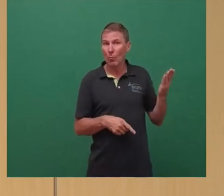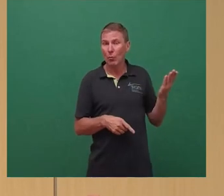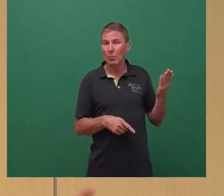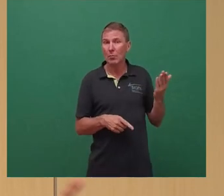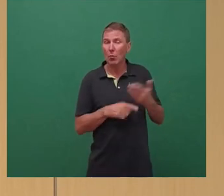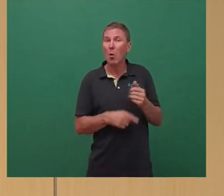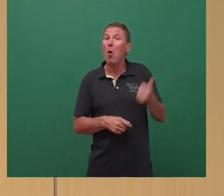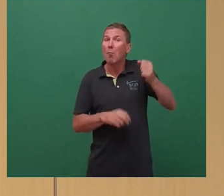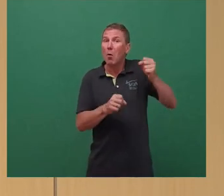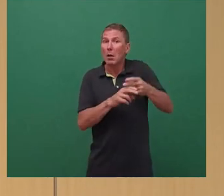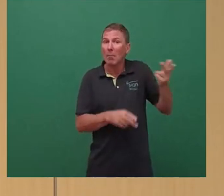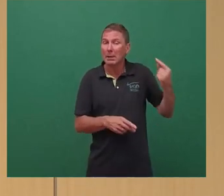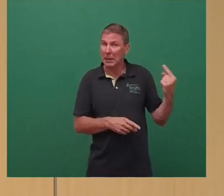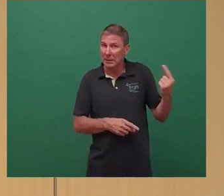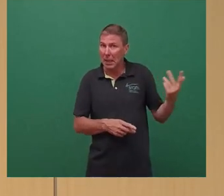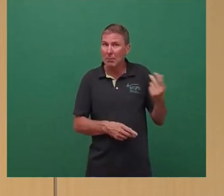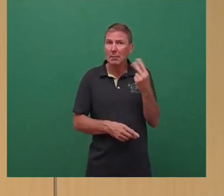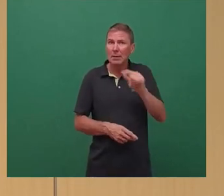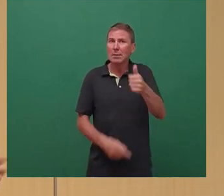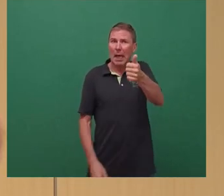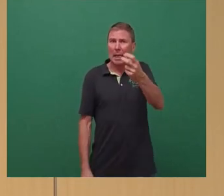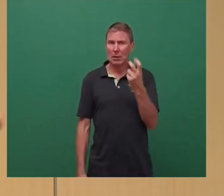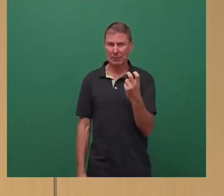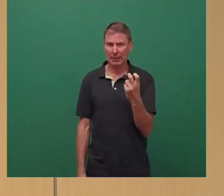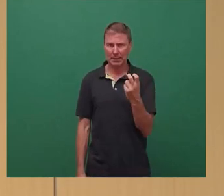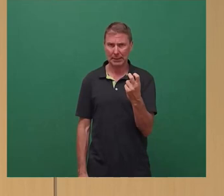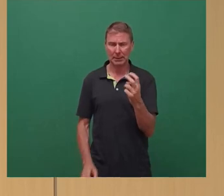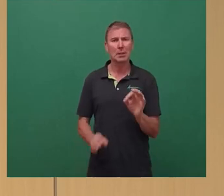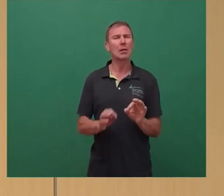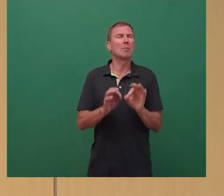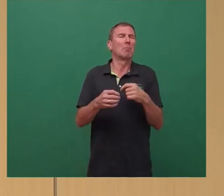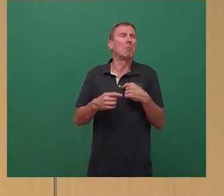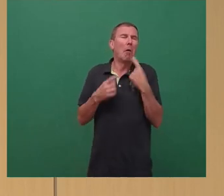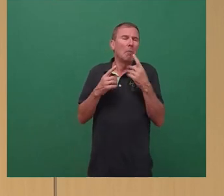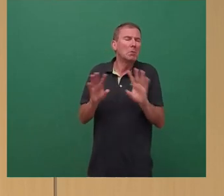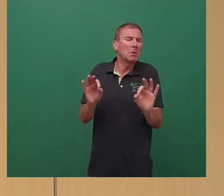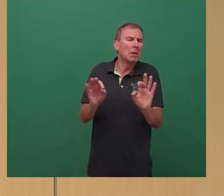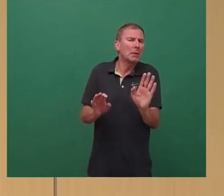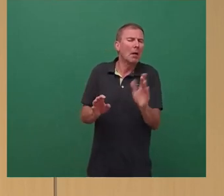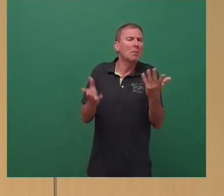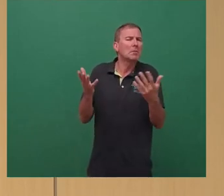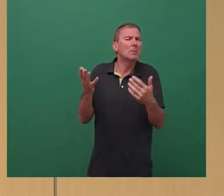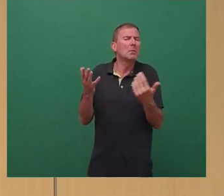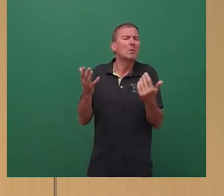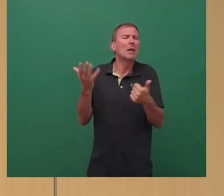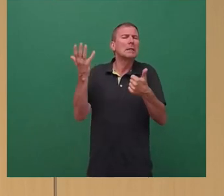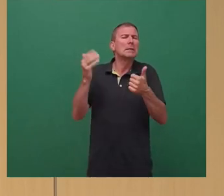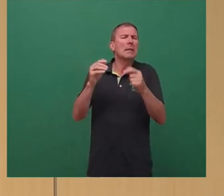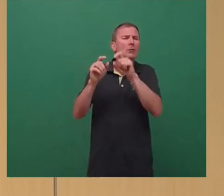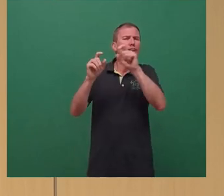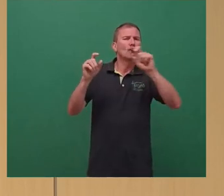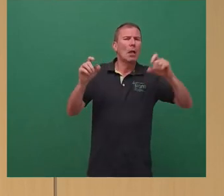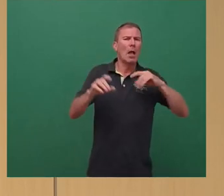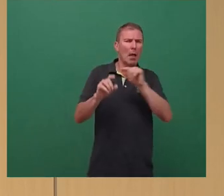selbst im Jahre 2021 für einen, wir wissen es nicht genau, wahrscheinlich sechsstelligen Betrag, allen